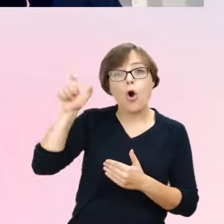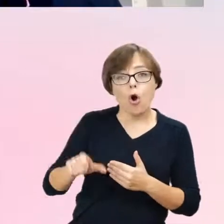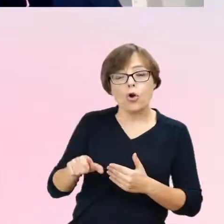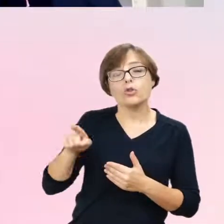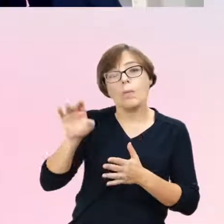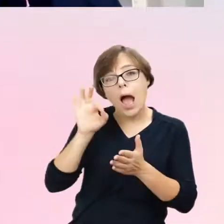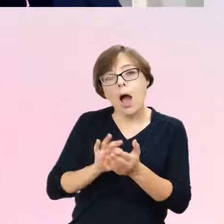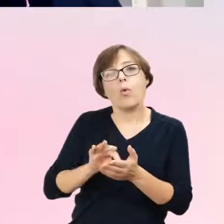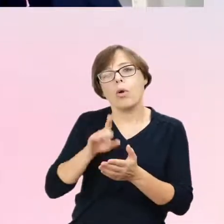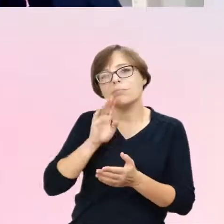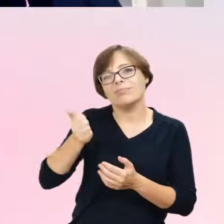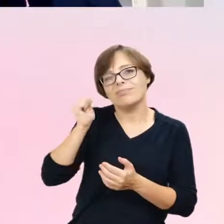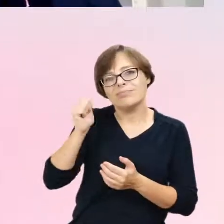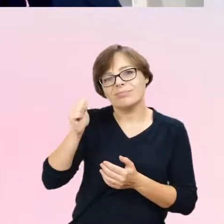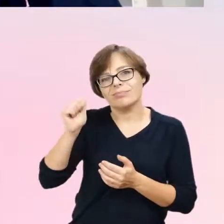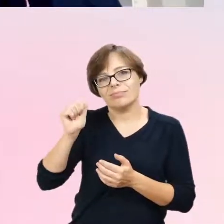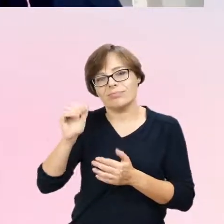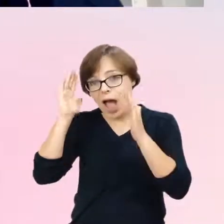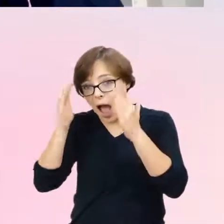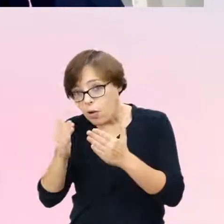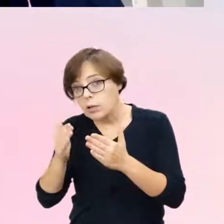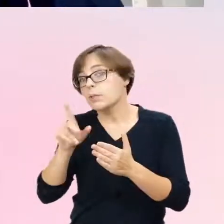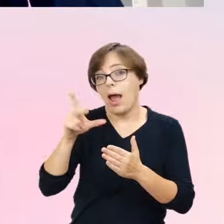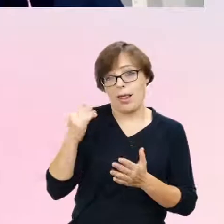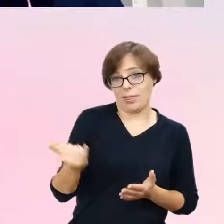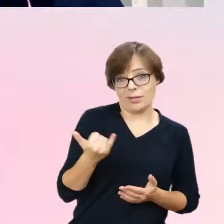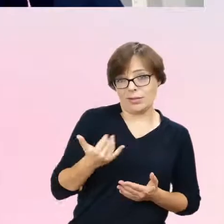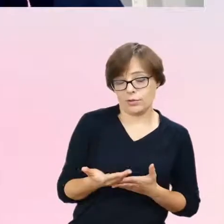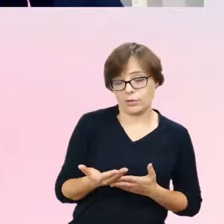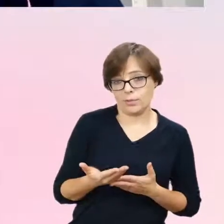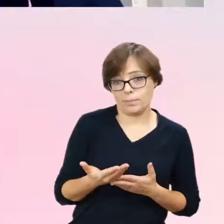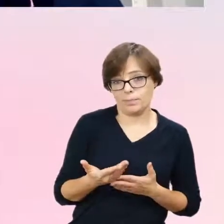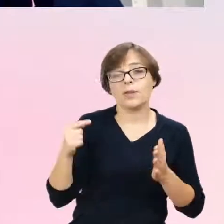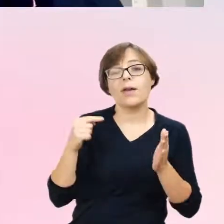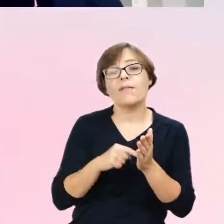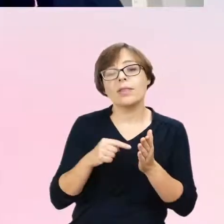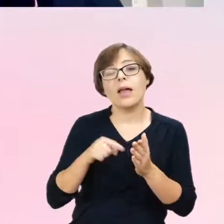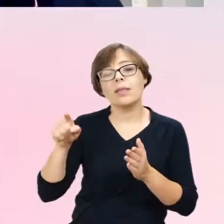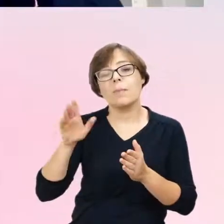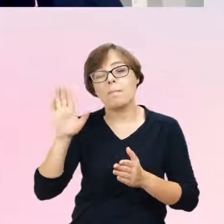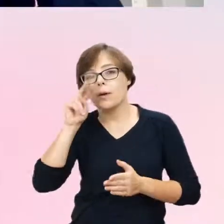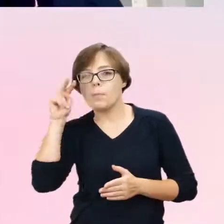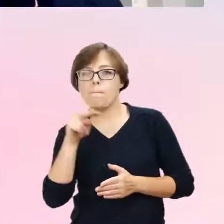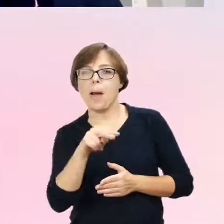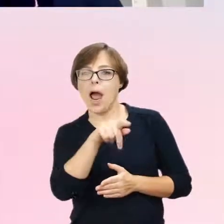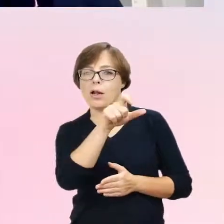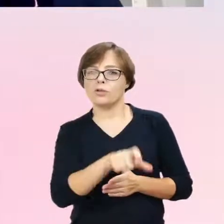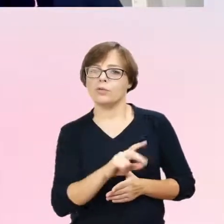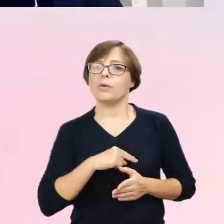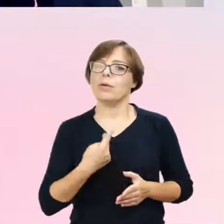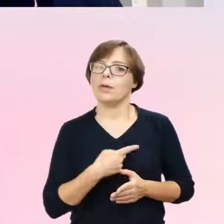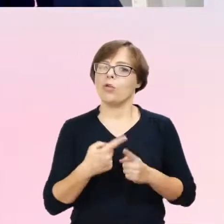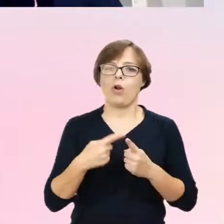specjalistą z zakresu autyzmu, ale wcale nie musi być. I wtedy trochę inaczej będzie na taką osobę